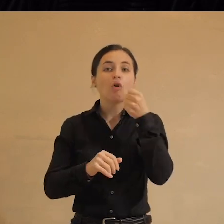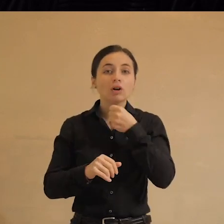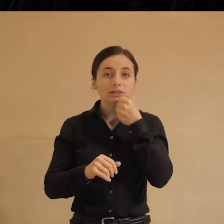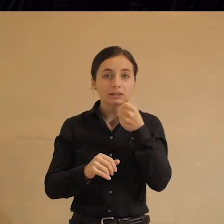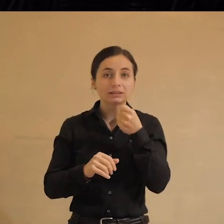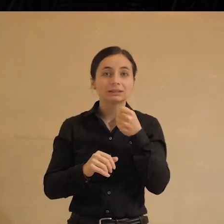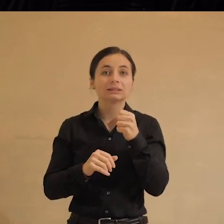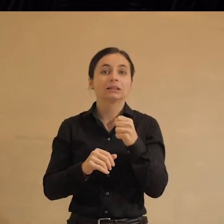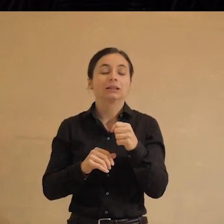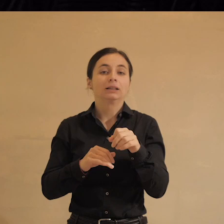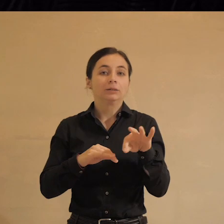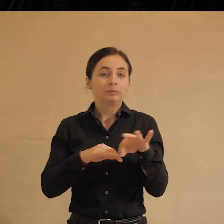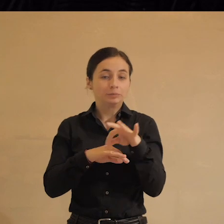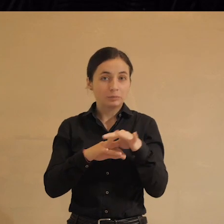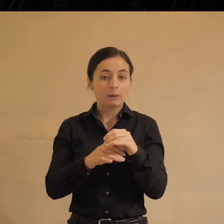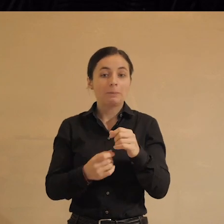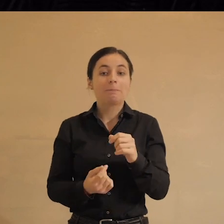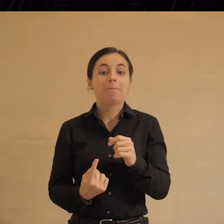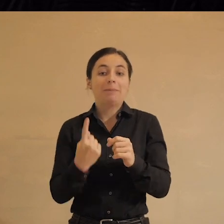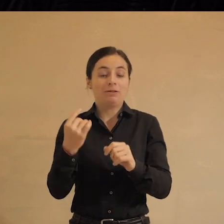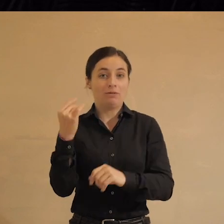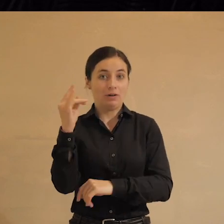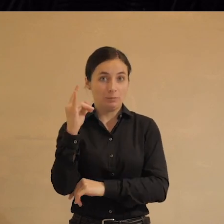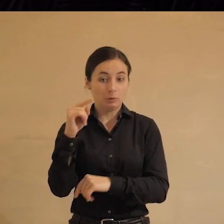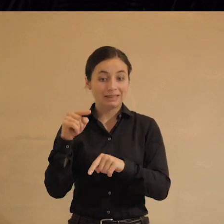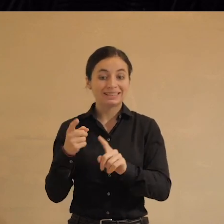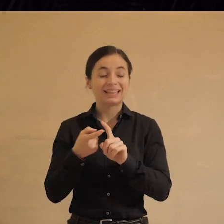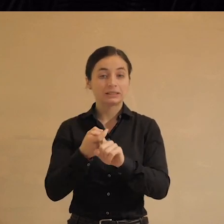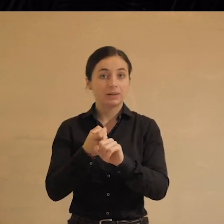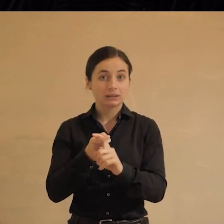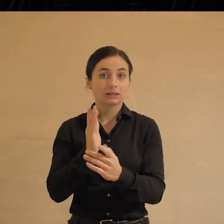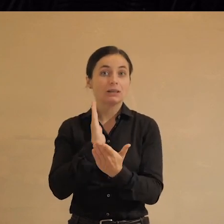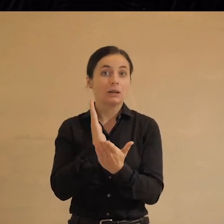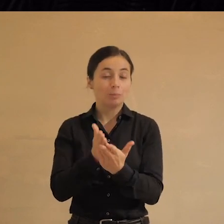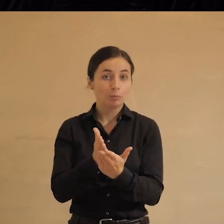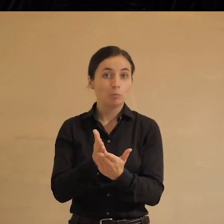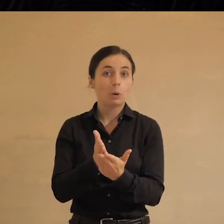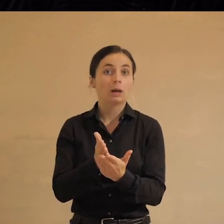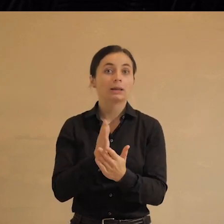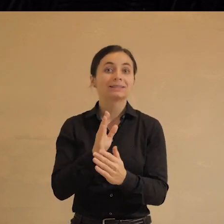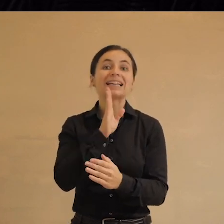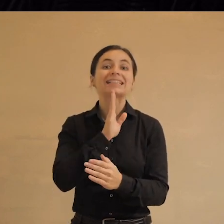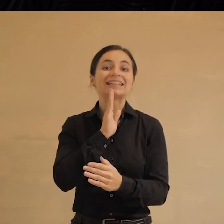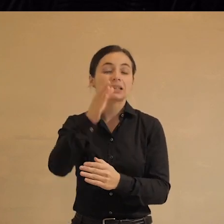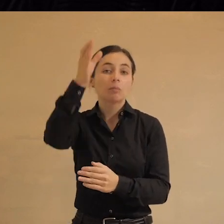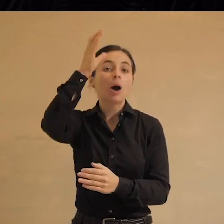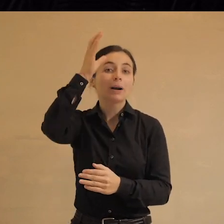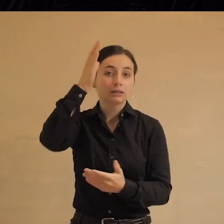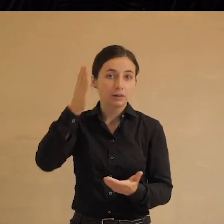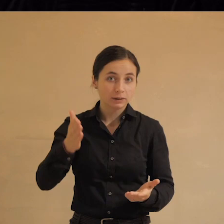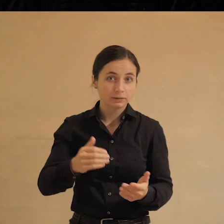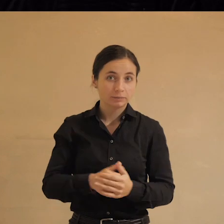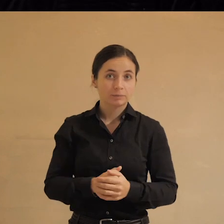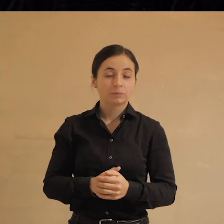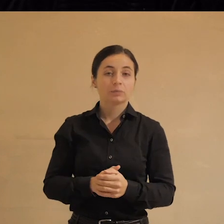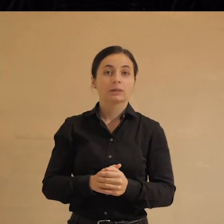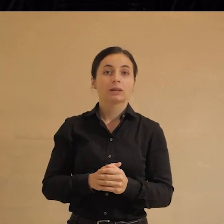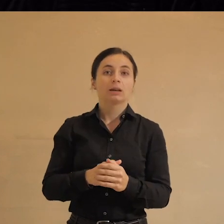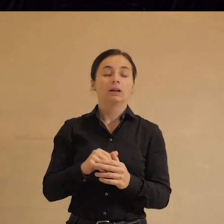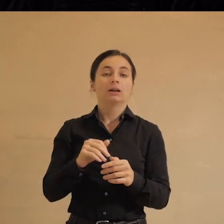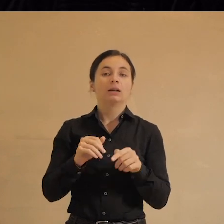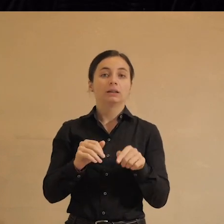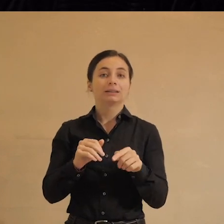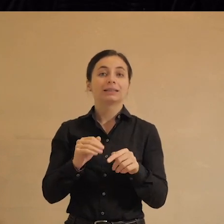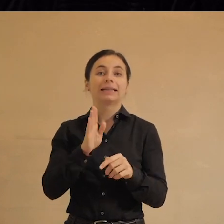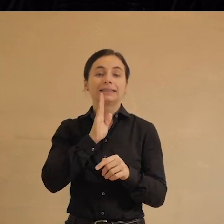вступления в брак и возраст появления первого ребенка, потому что это связано напрямую с женским образованием. Только если талибам это удастся, вот